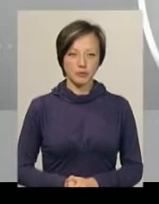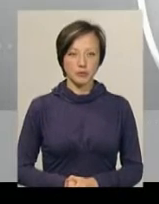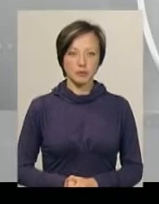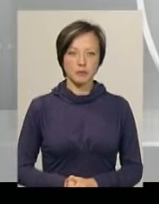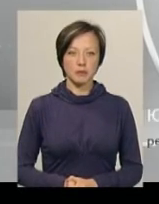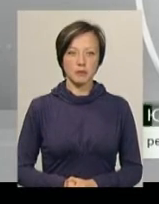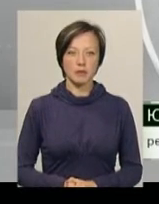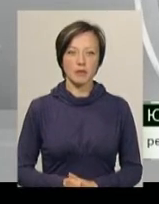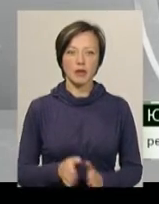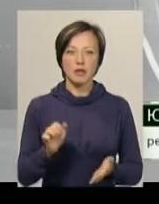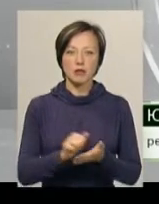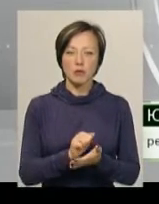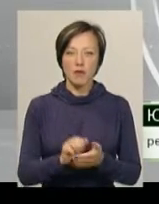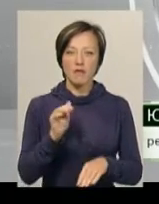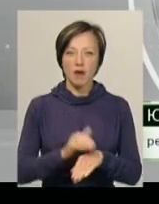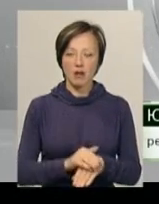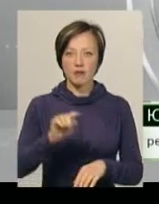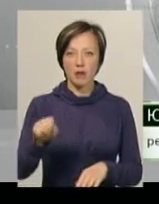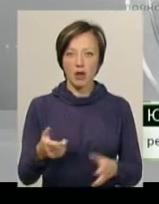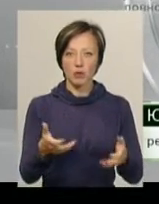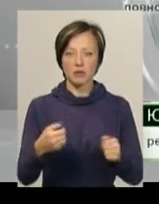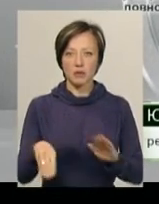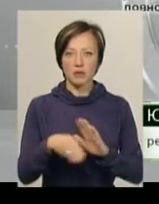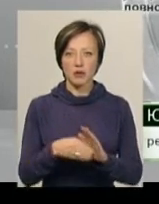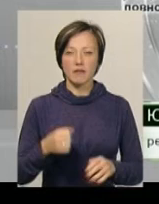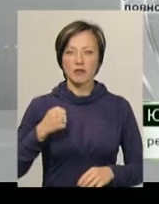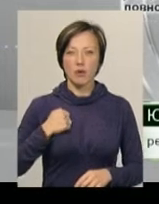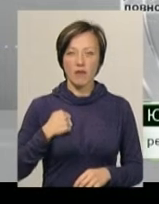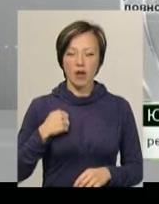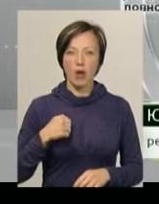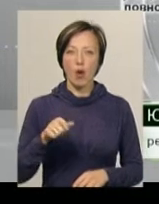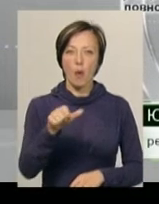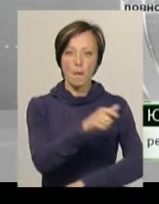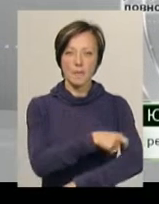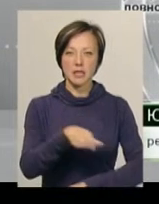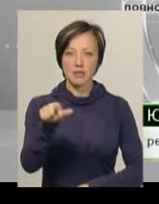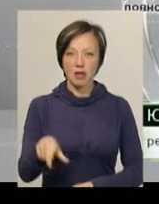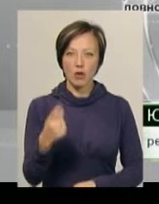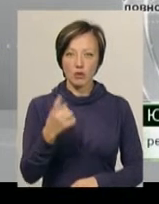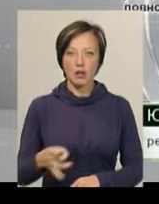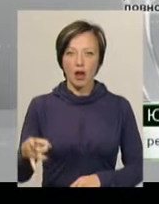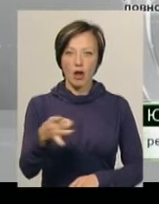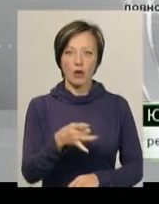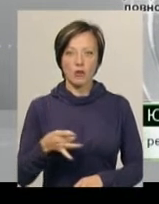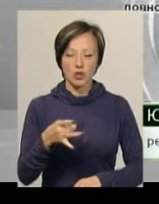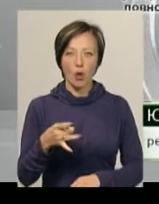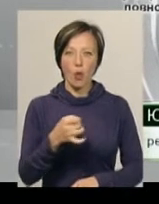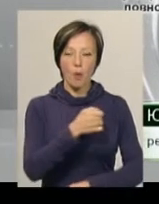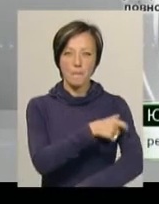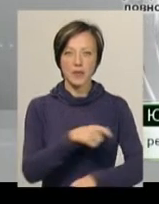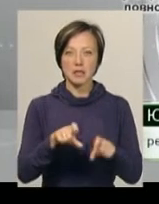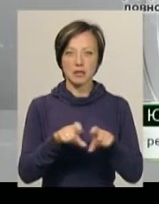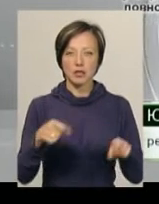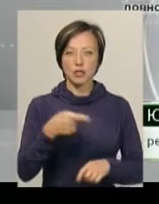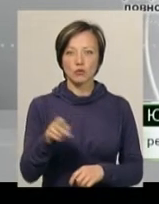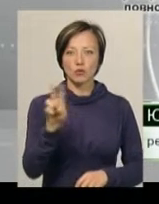Задокументовану факт вимагання та отримання правомірної вигоди військовим комісарам одного з районних військових комісарів Хмельницької області. Кошти урозними –